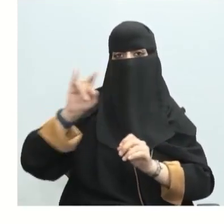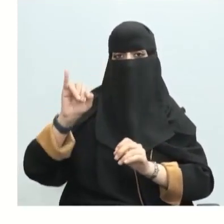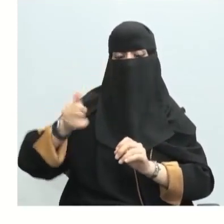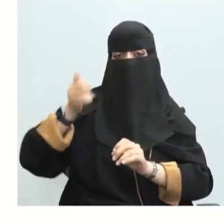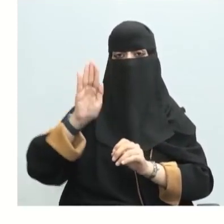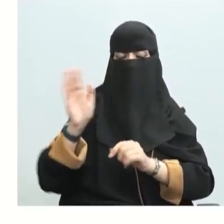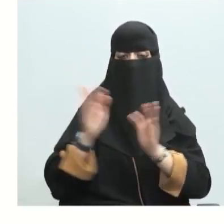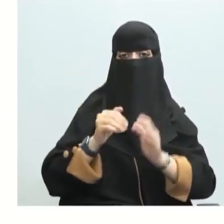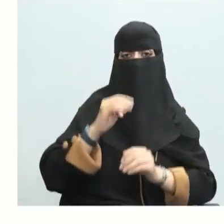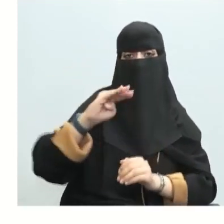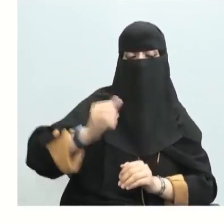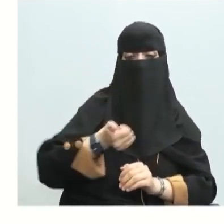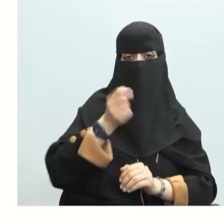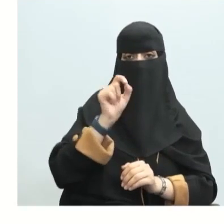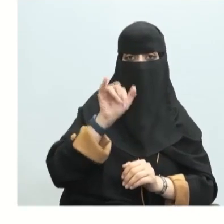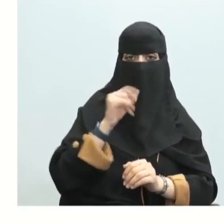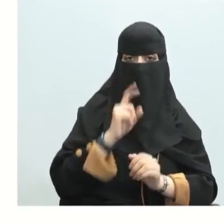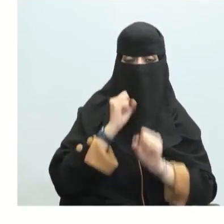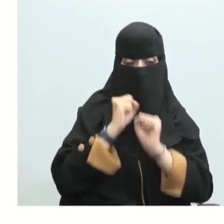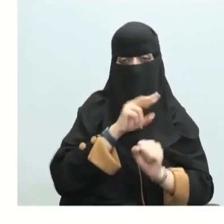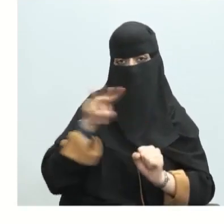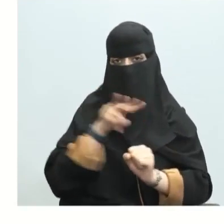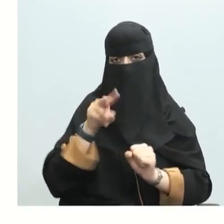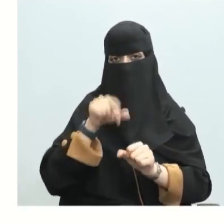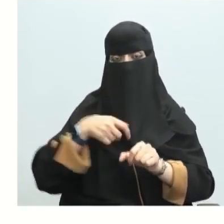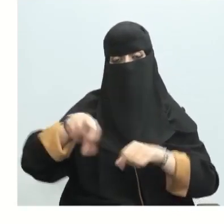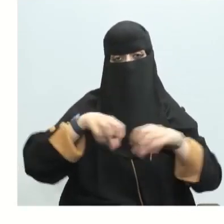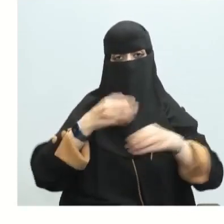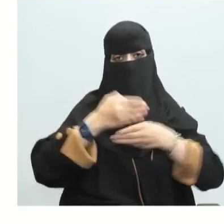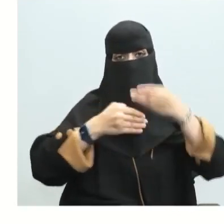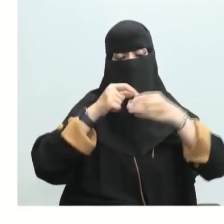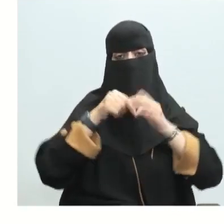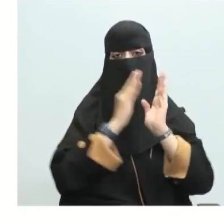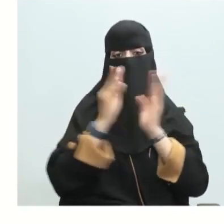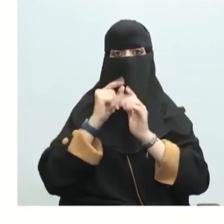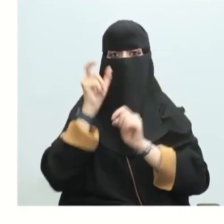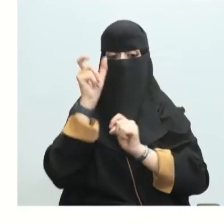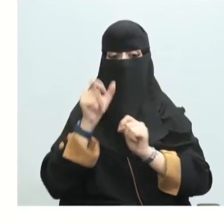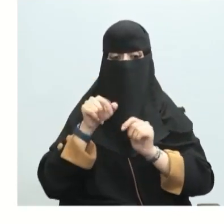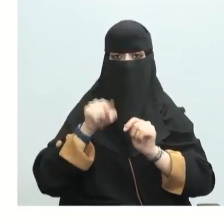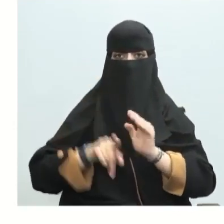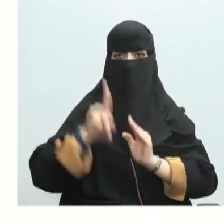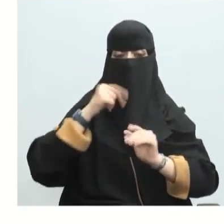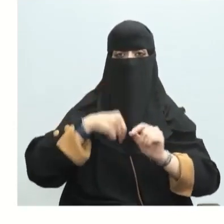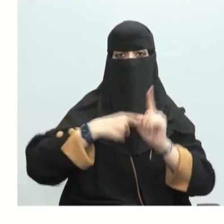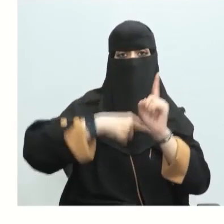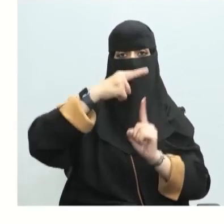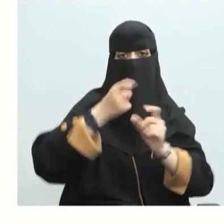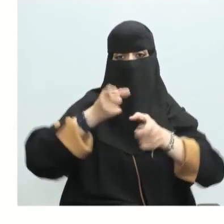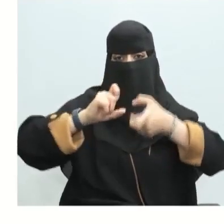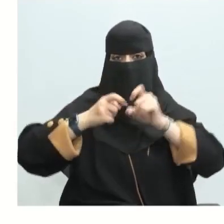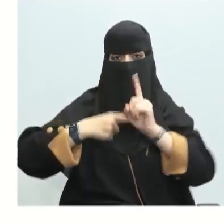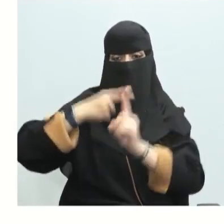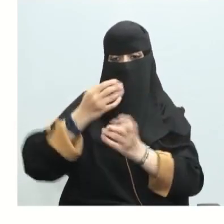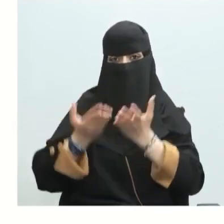والغرافيت صلب هنا حالة الفيزيائية واحدة ولكن أعطتني النوعين من تركيب المادة مفرداتنا الجديدة اليوم ستكون حرارة التكوين